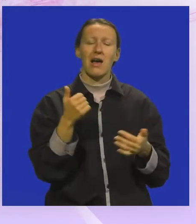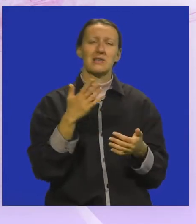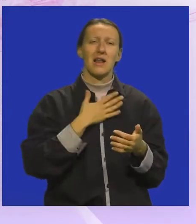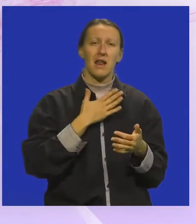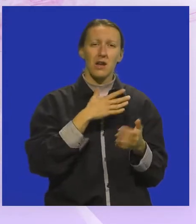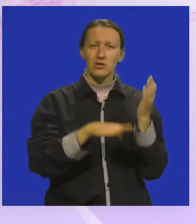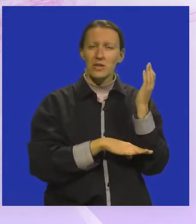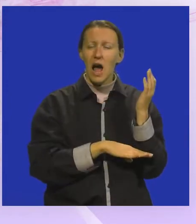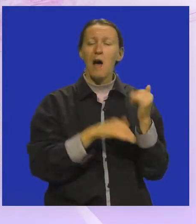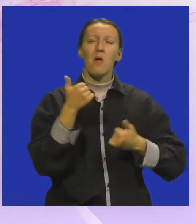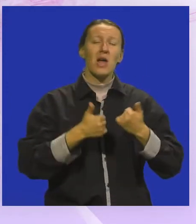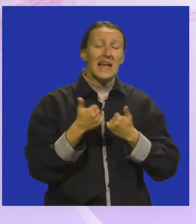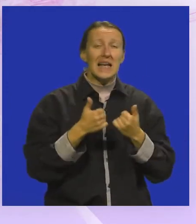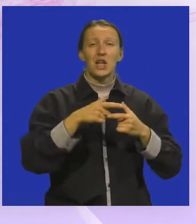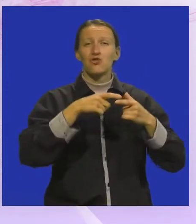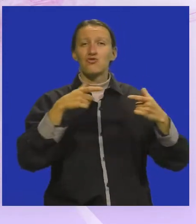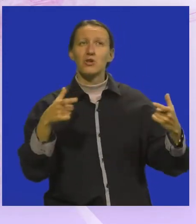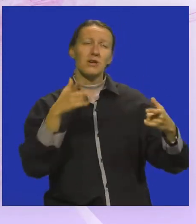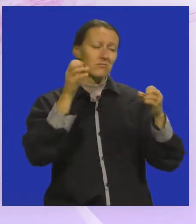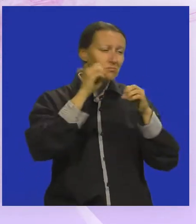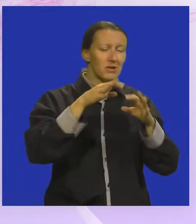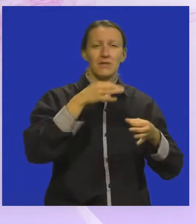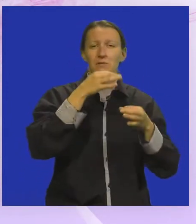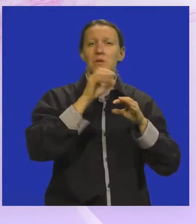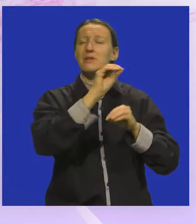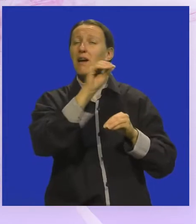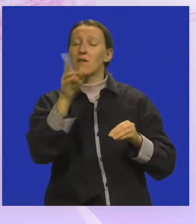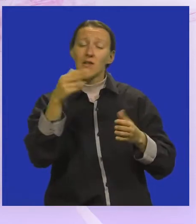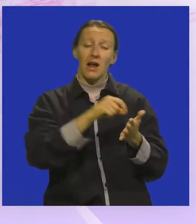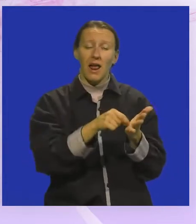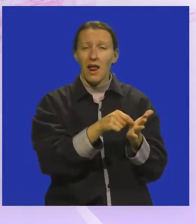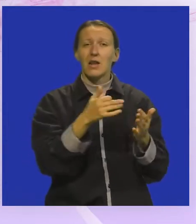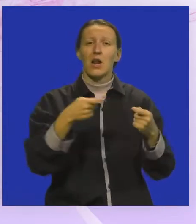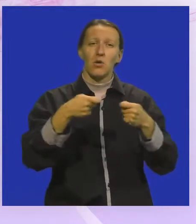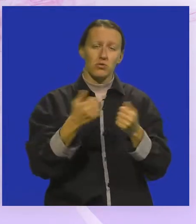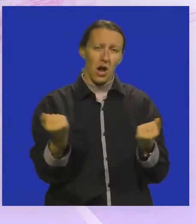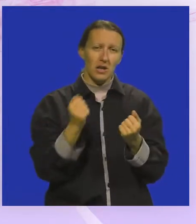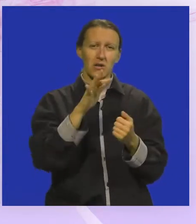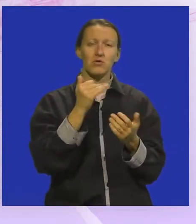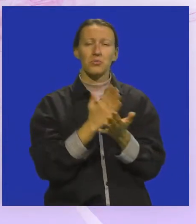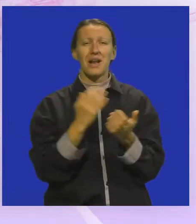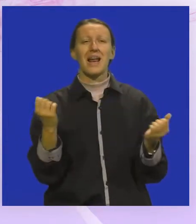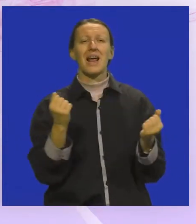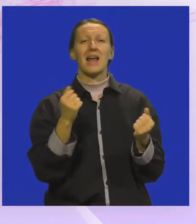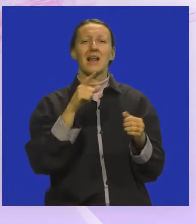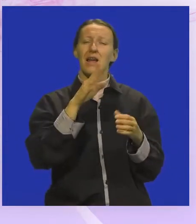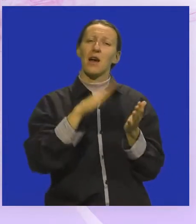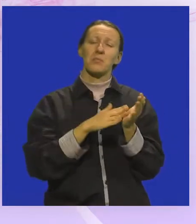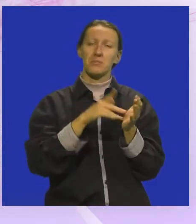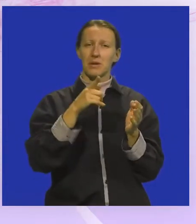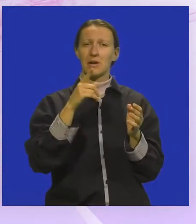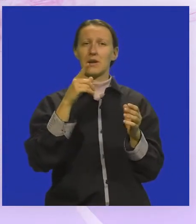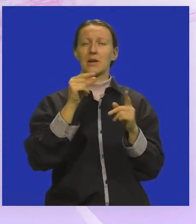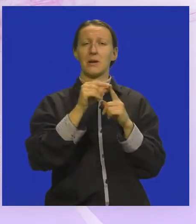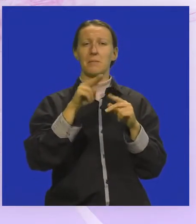našu ladonju, bilo da su širili tu vijest i informaciju ili su se uključili u akciju tako da su bili akteri. Poput gospodja